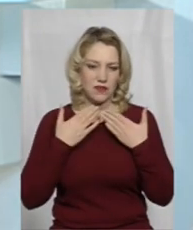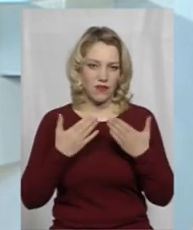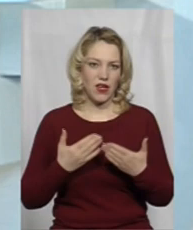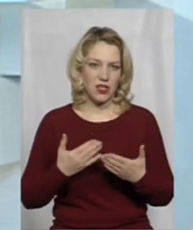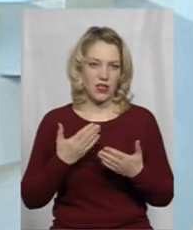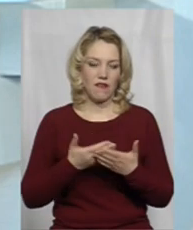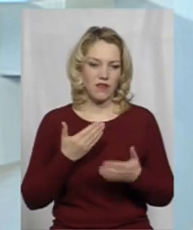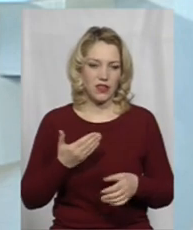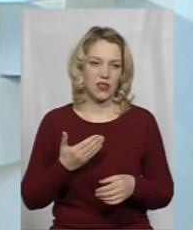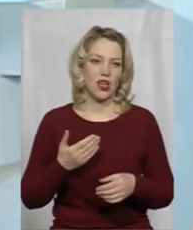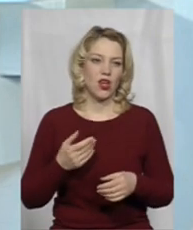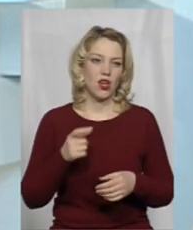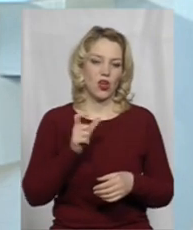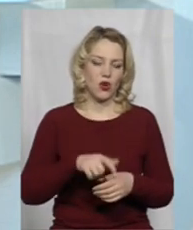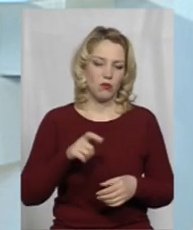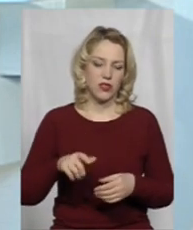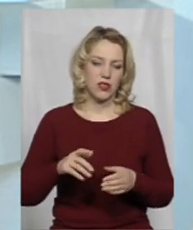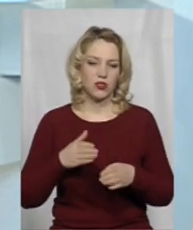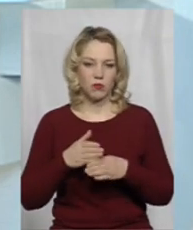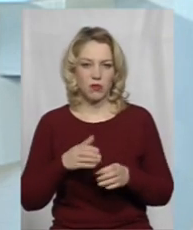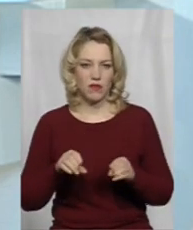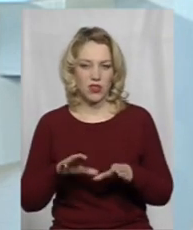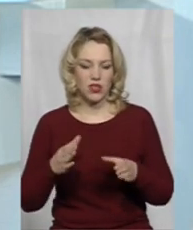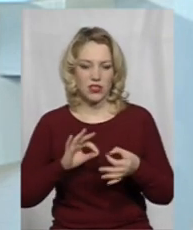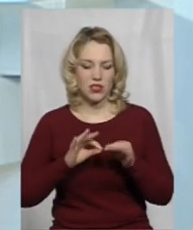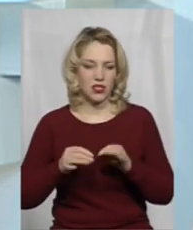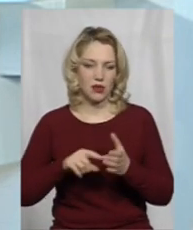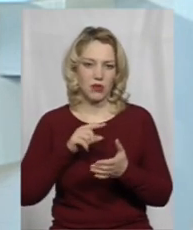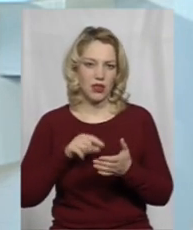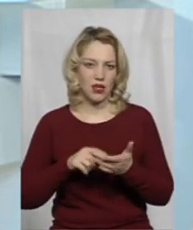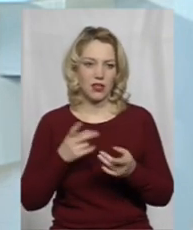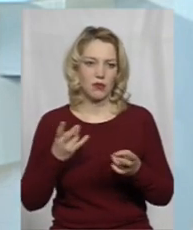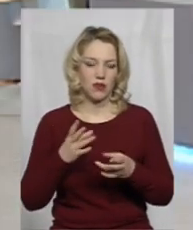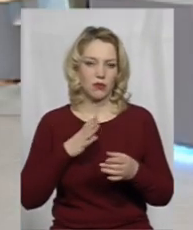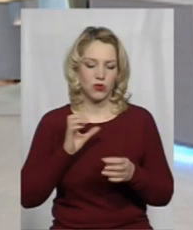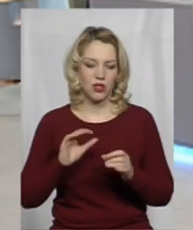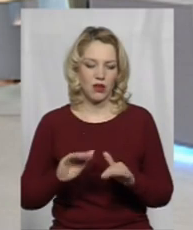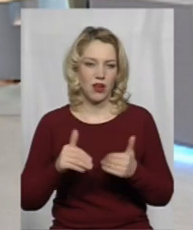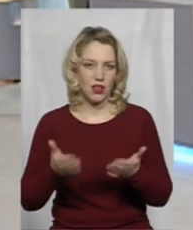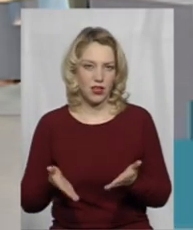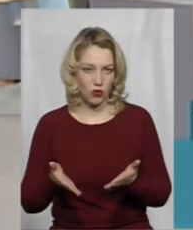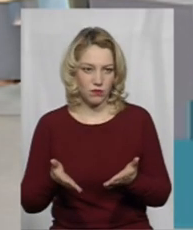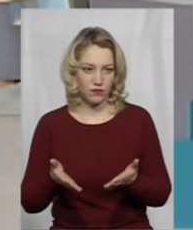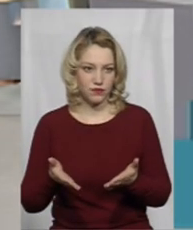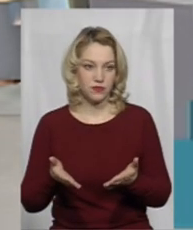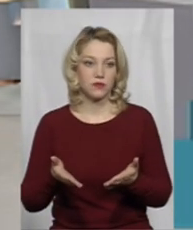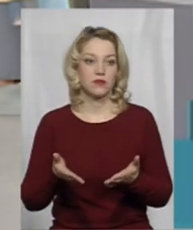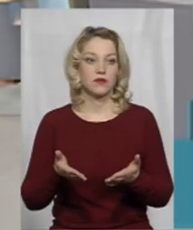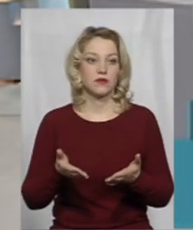громадян, допомагає вирішувати ті складні питання і бути своєрідним радником. і,